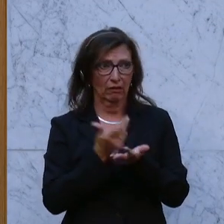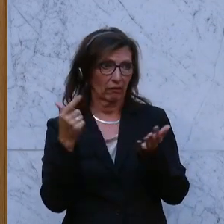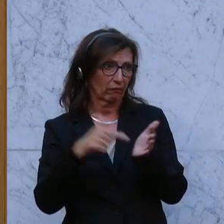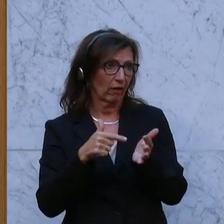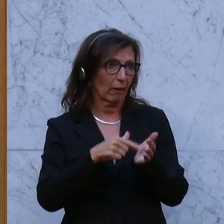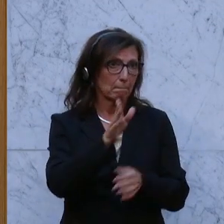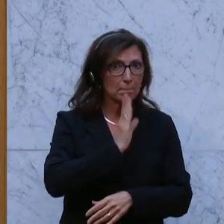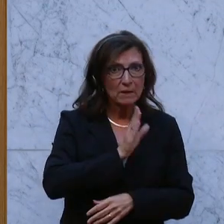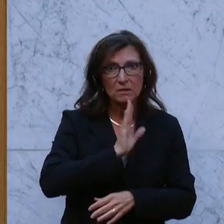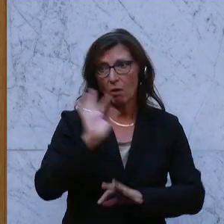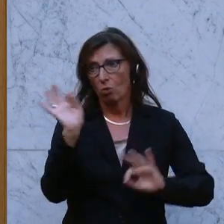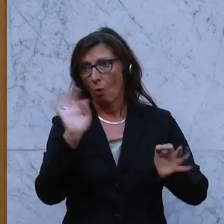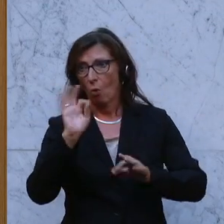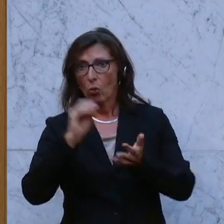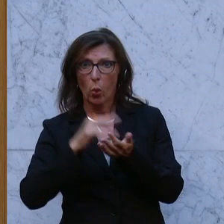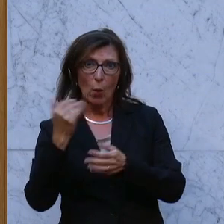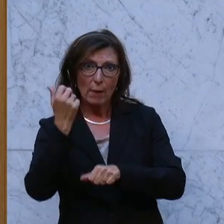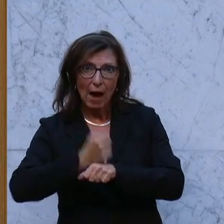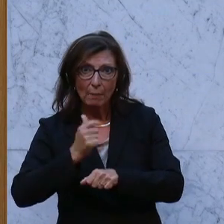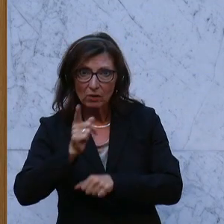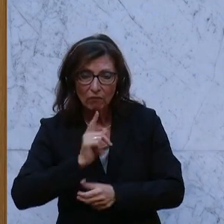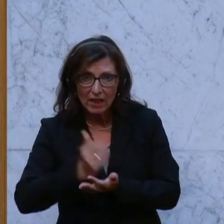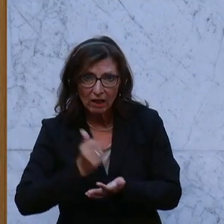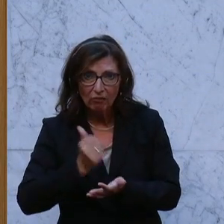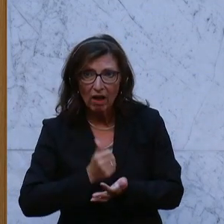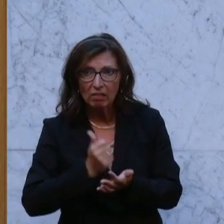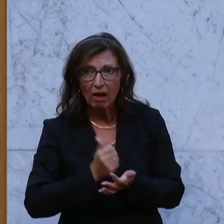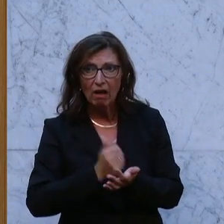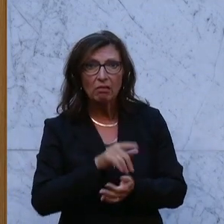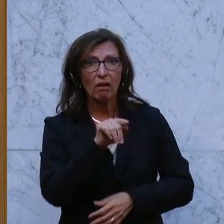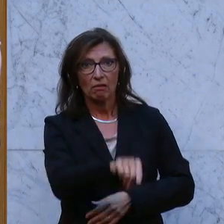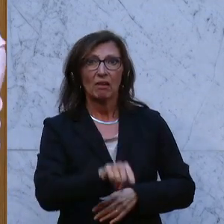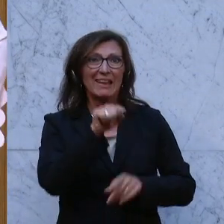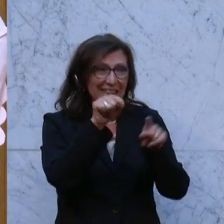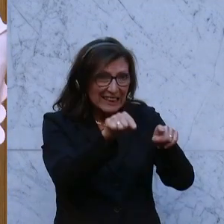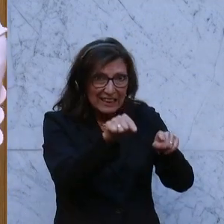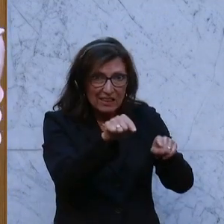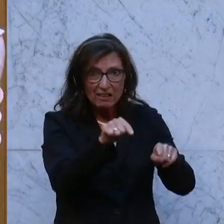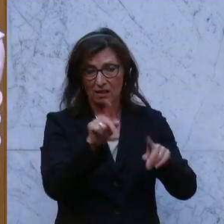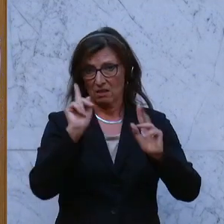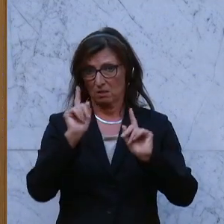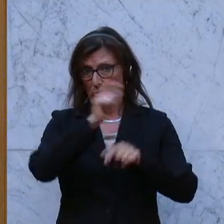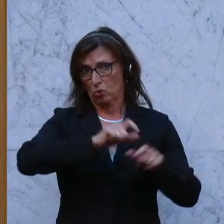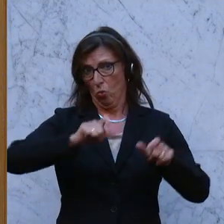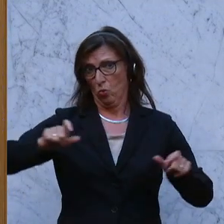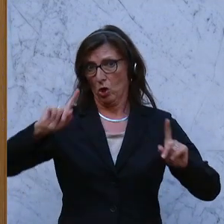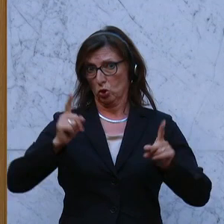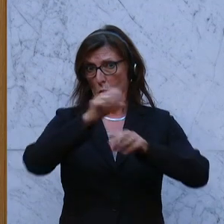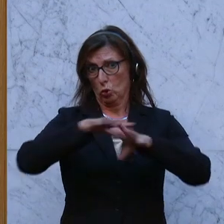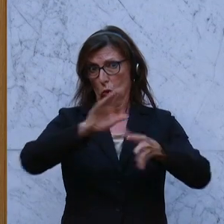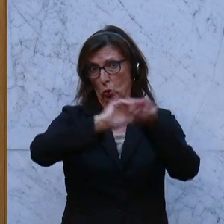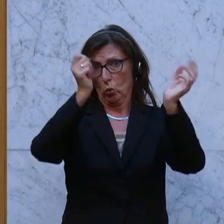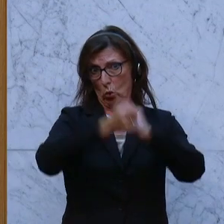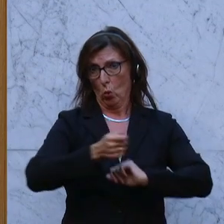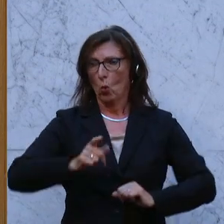sind oder im aktiven Erwerbsleben sind, mehr oder weniger klein gehalten, dort sollten diese strukturellen Maßnahmen ziehen und